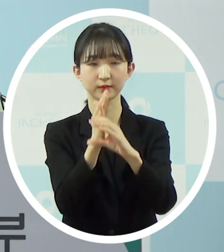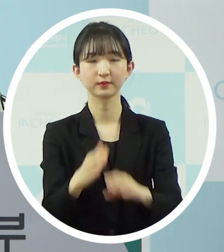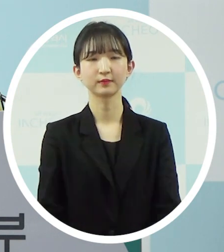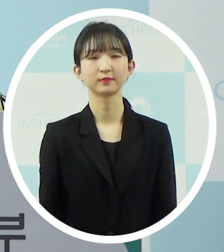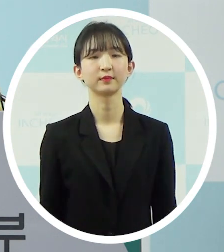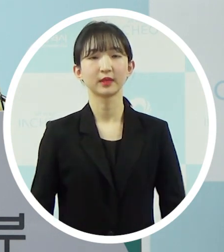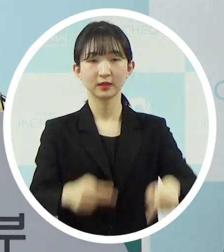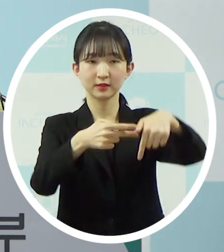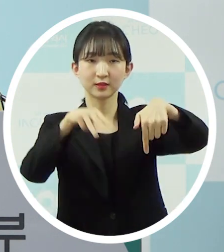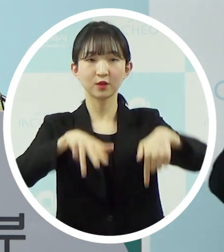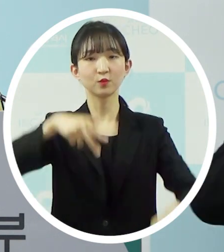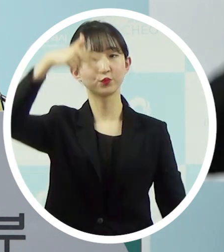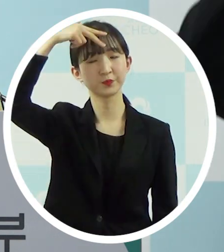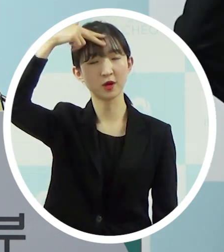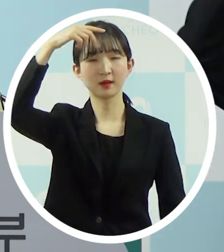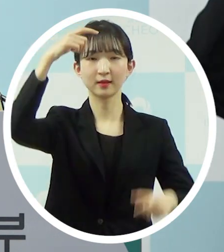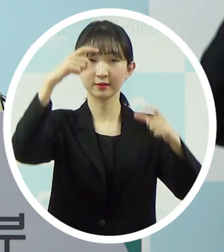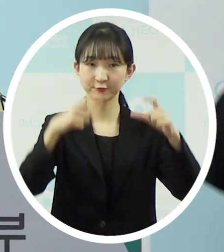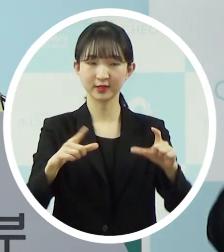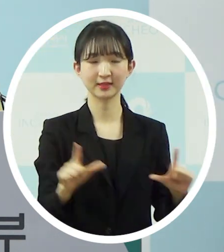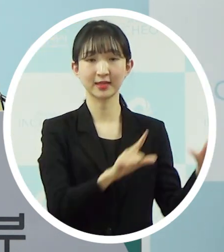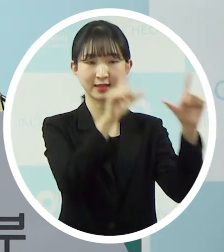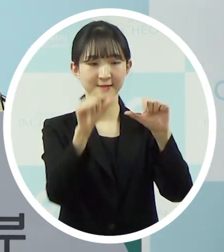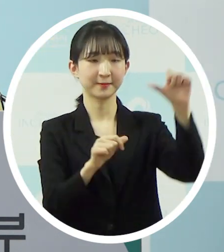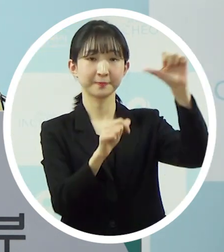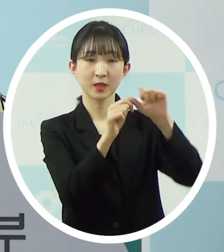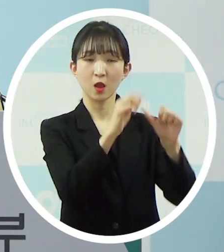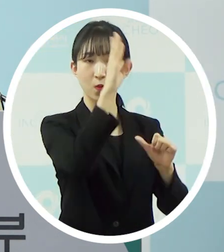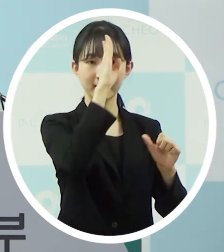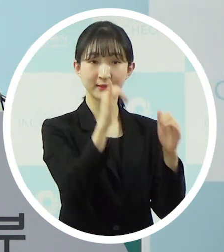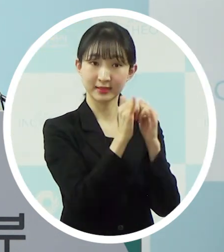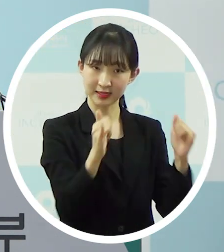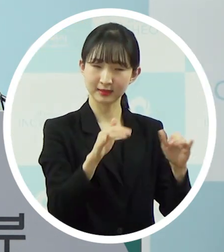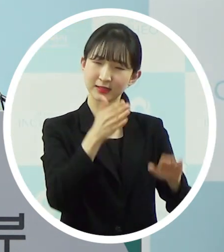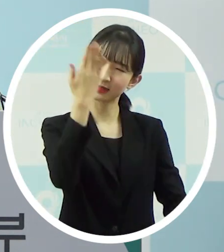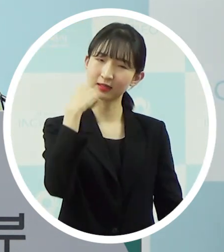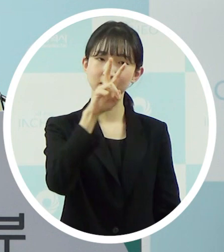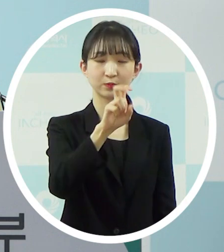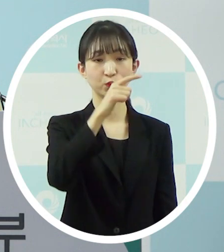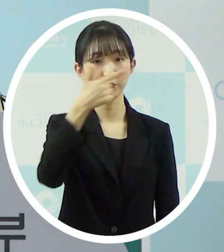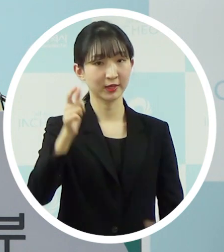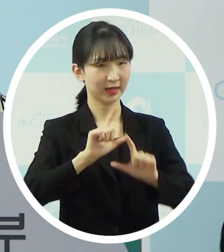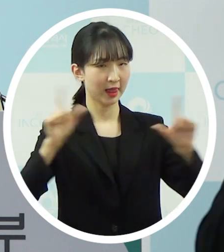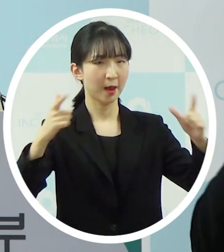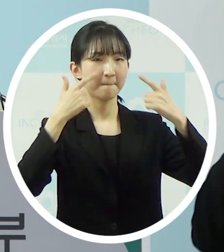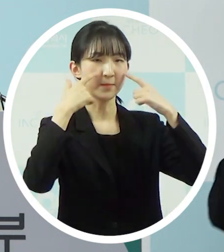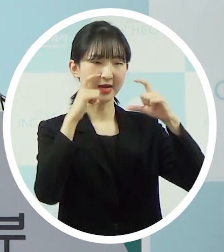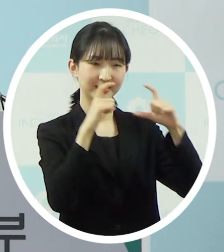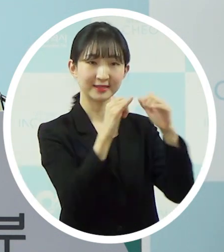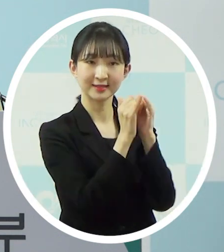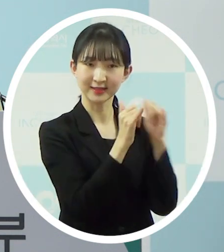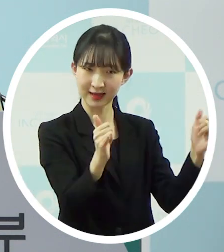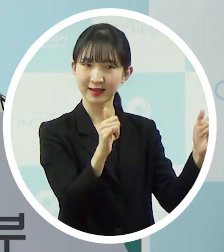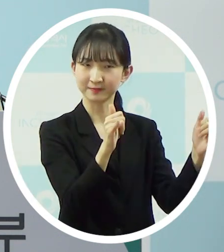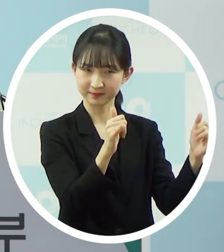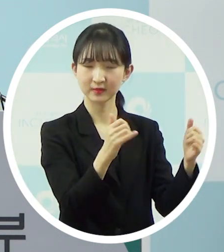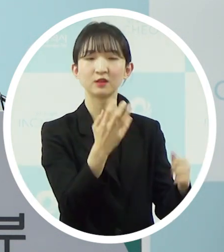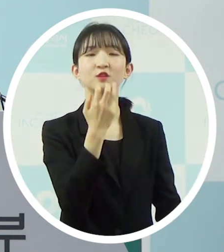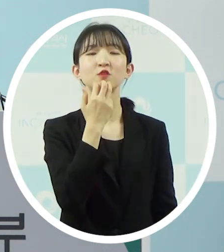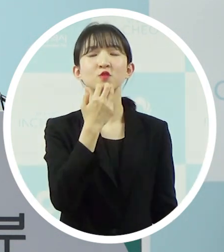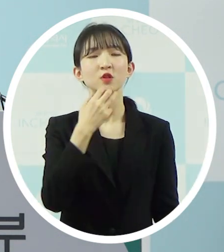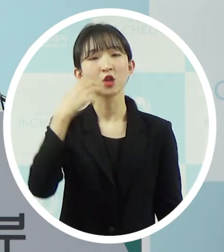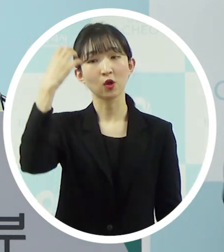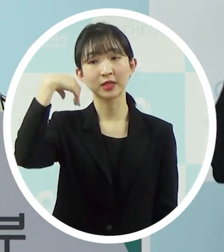인천 두평구에 거주하는 다섯 번째 환자는 지난 26일 확진 판정을 받은 서울